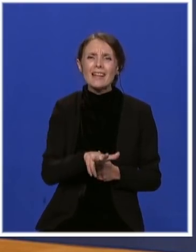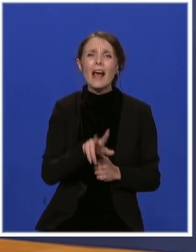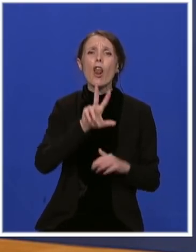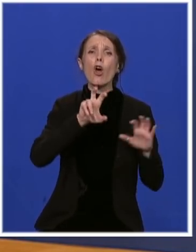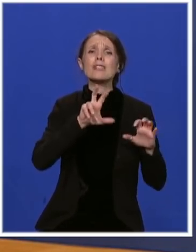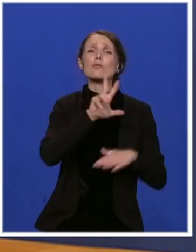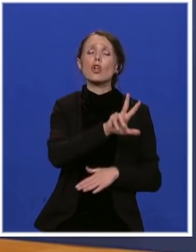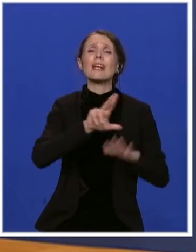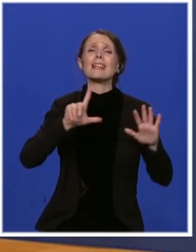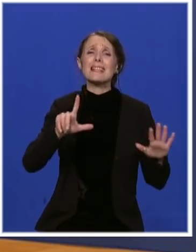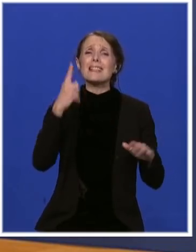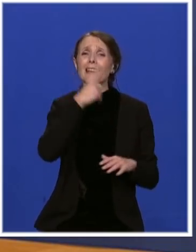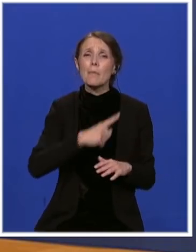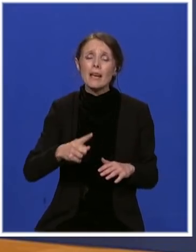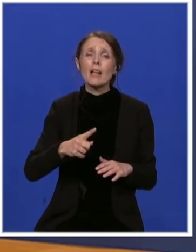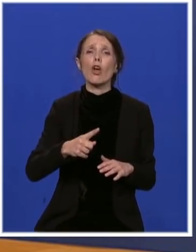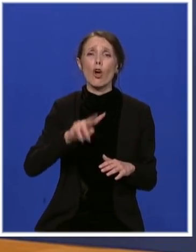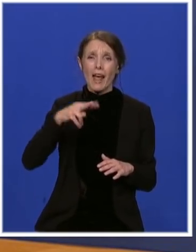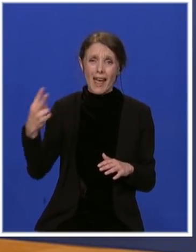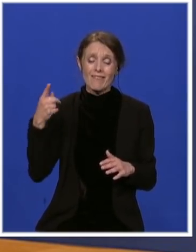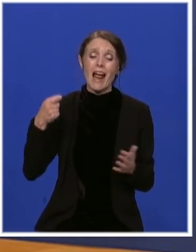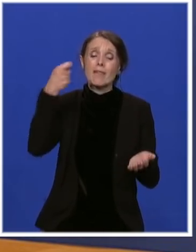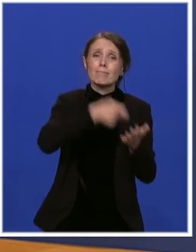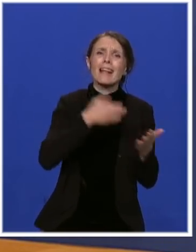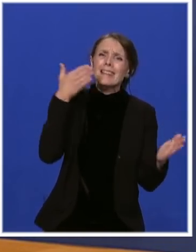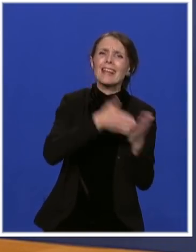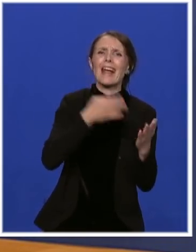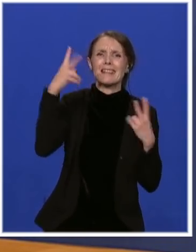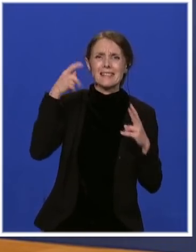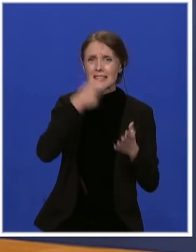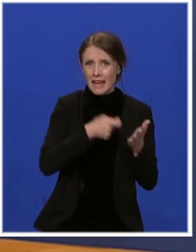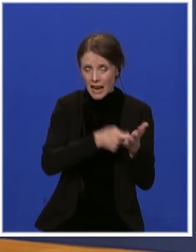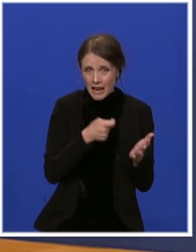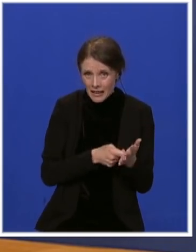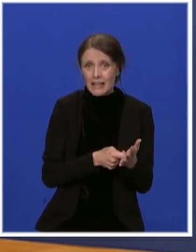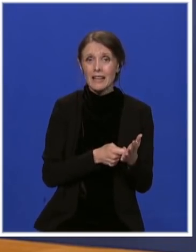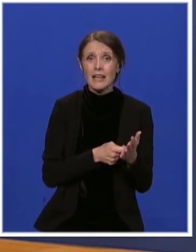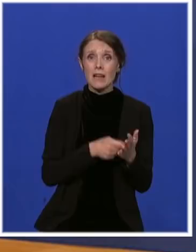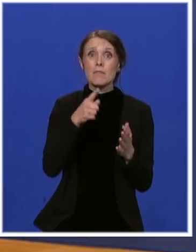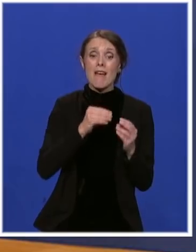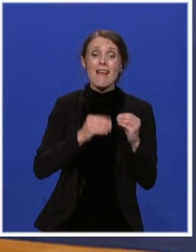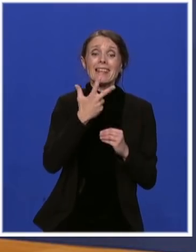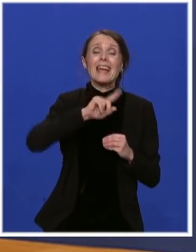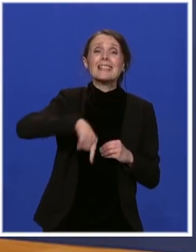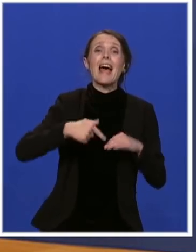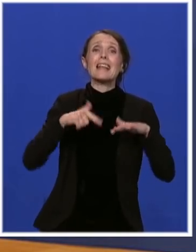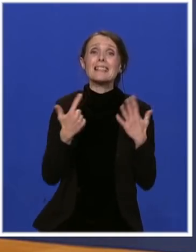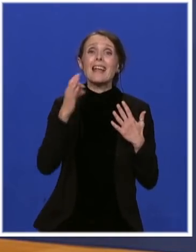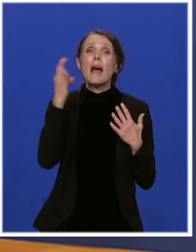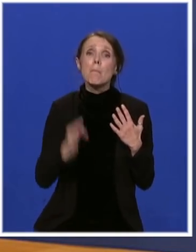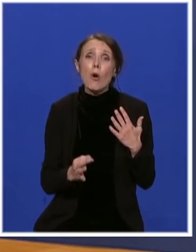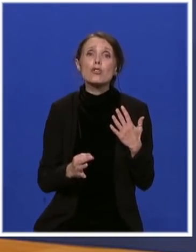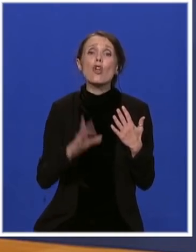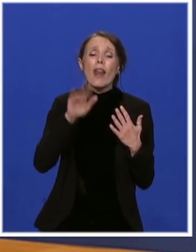evra stranih direktnih investicija za 3,7% više, bez obzira na užasan mart, 3,7% više nego u istom